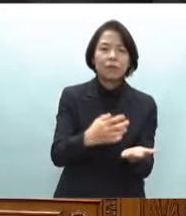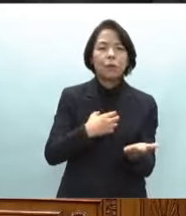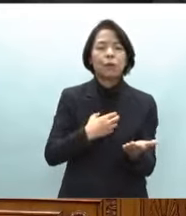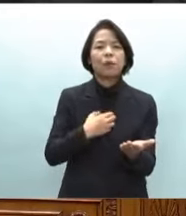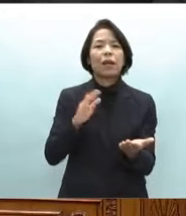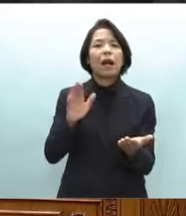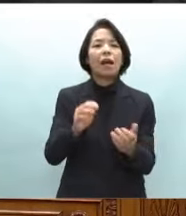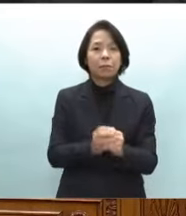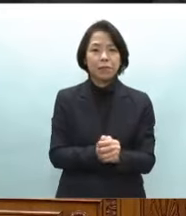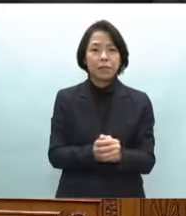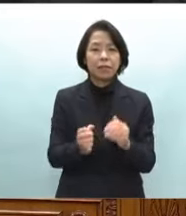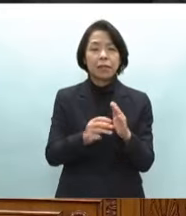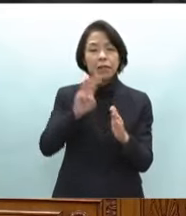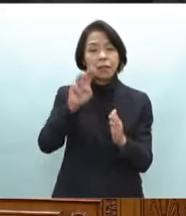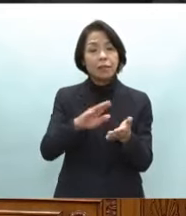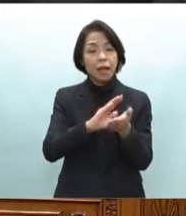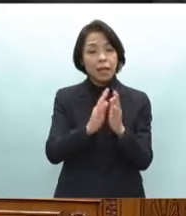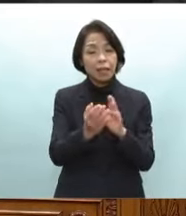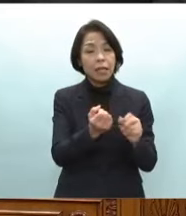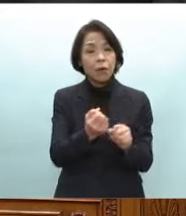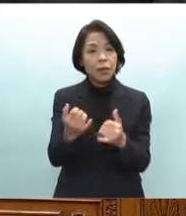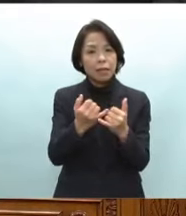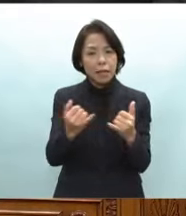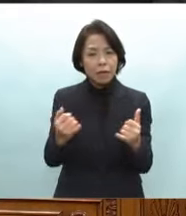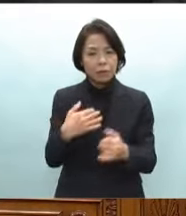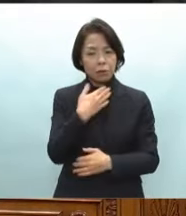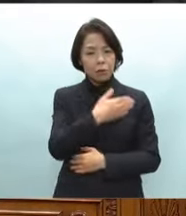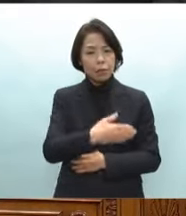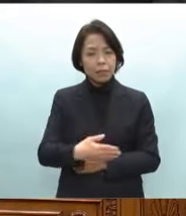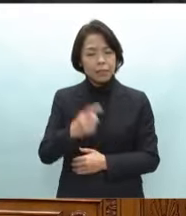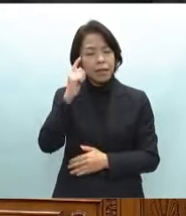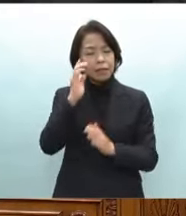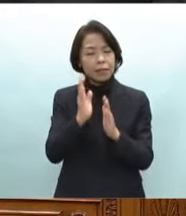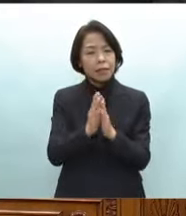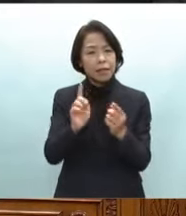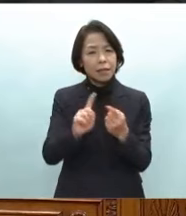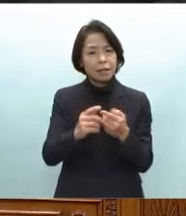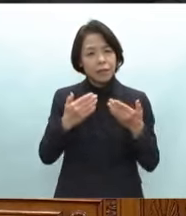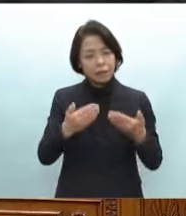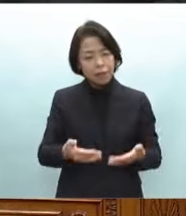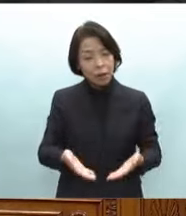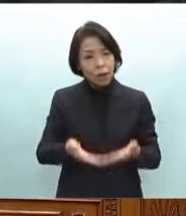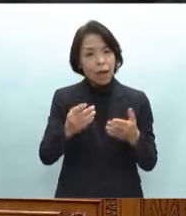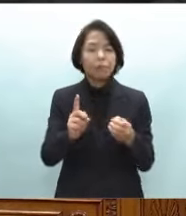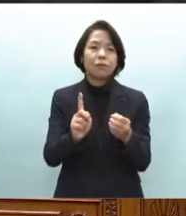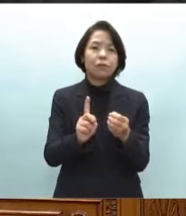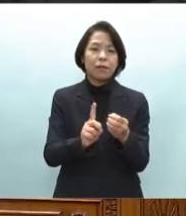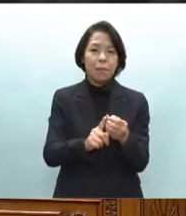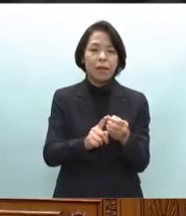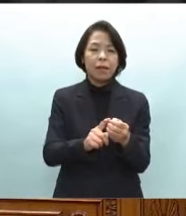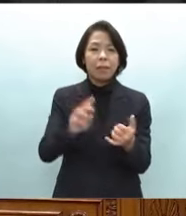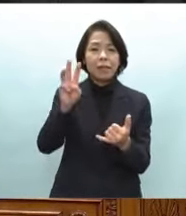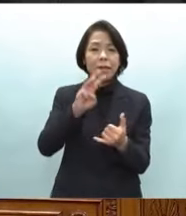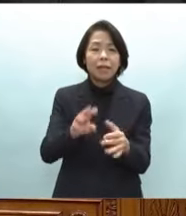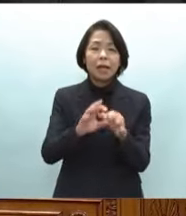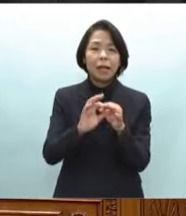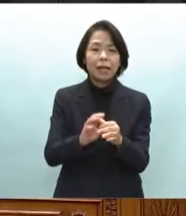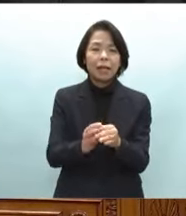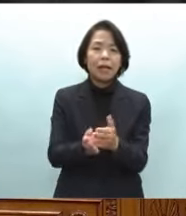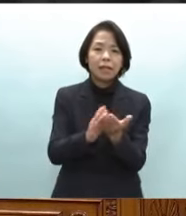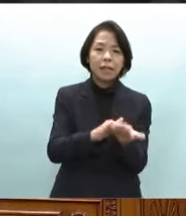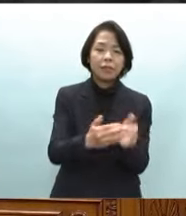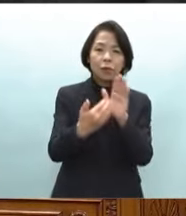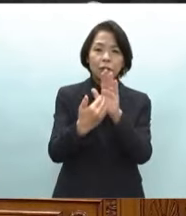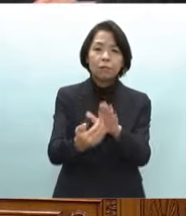石川県では避難者の身体的精神的な負担を軽減し災害関連死を食い止めるため